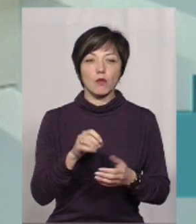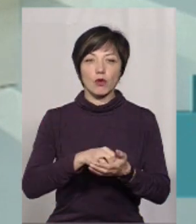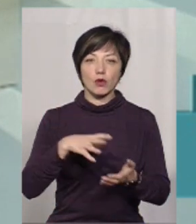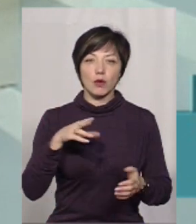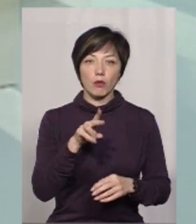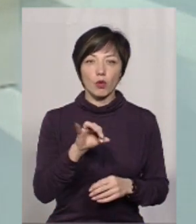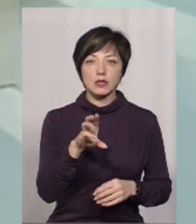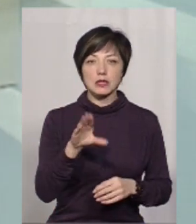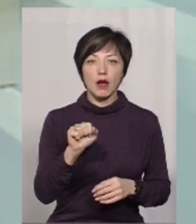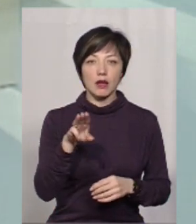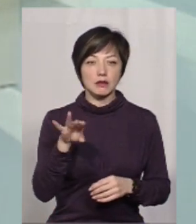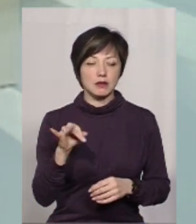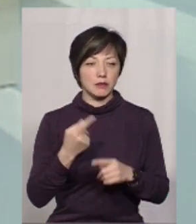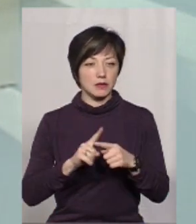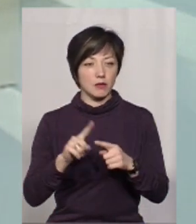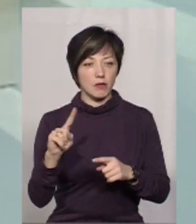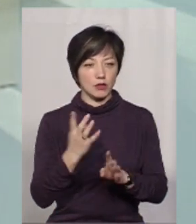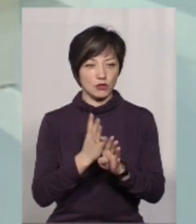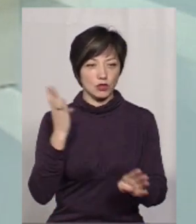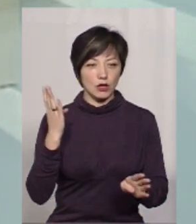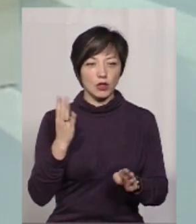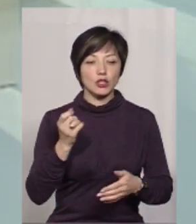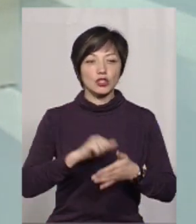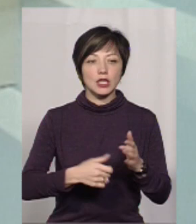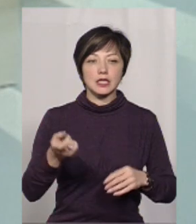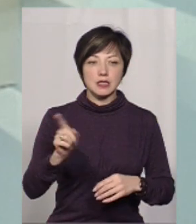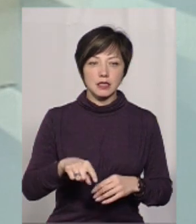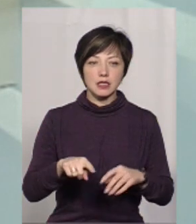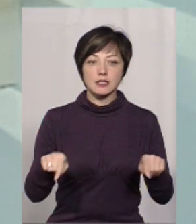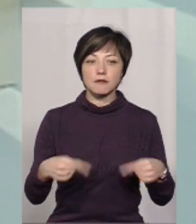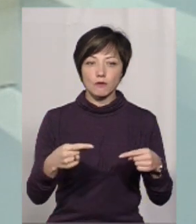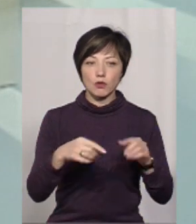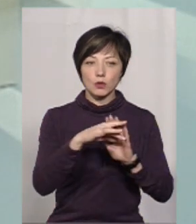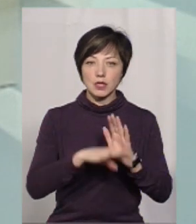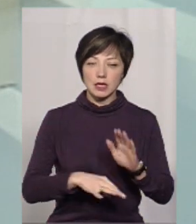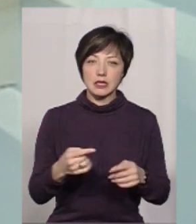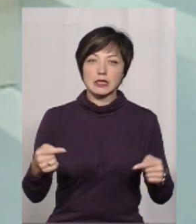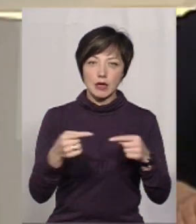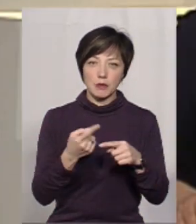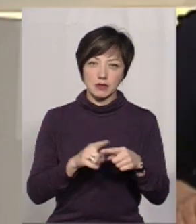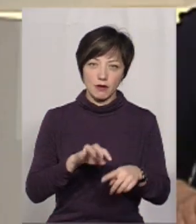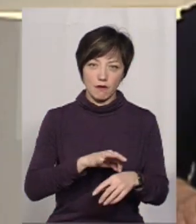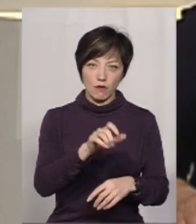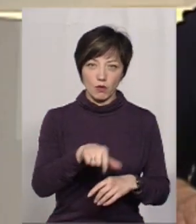пухлини простати. Це в першу чергу. Через це створюється реєстр саме оцих хворих.